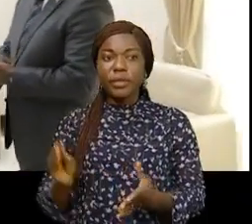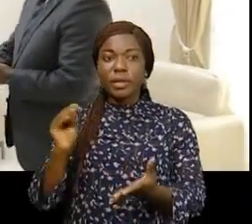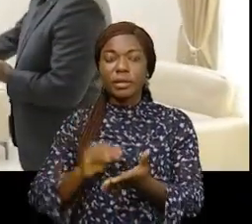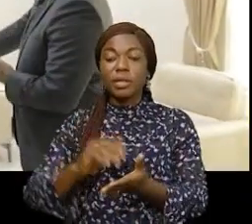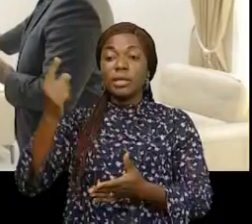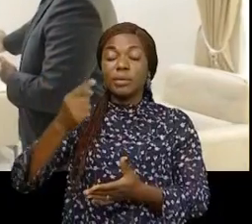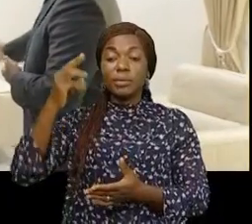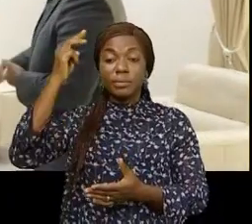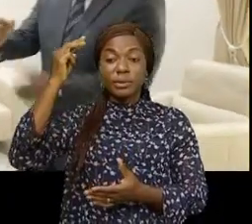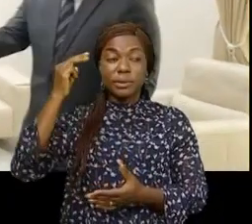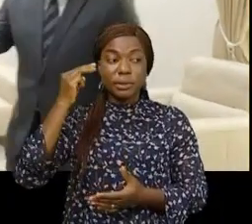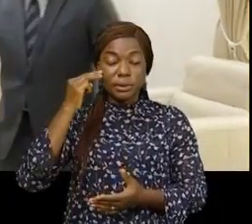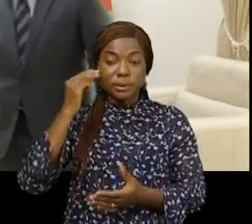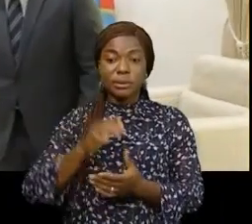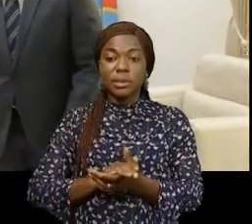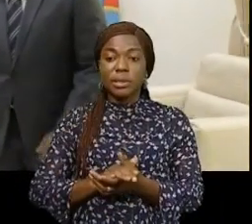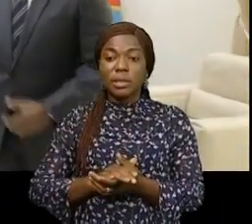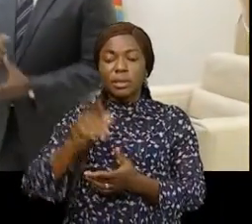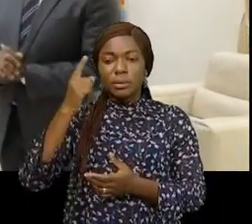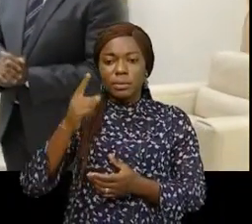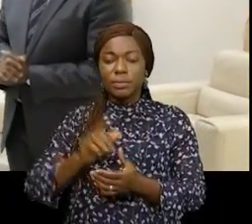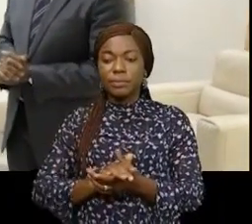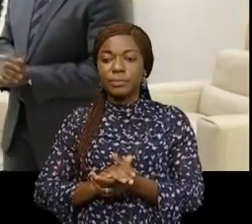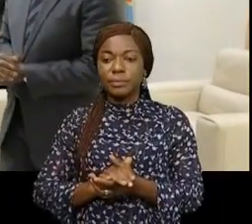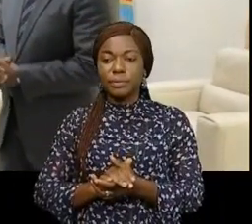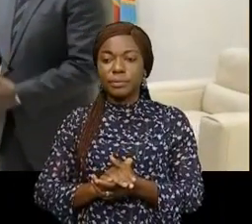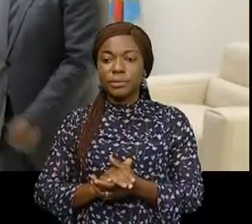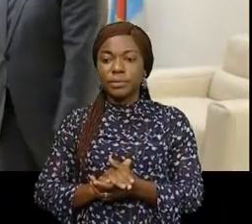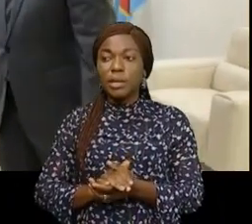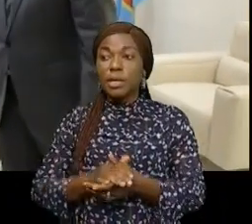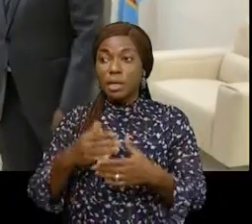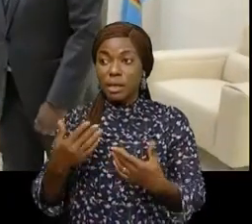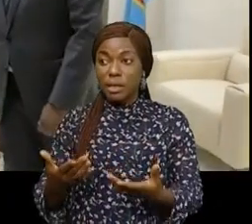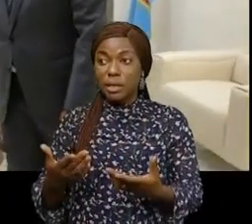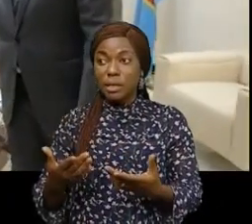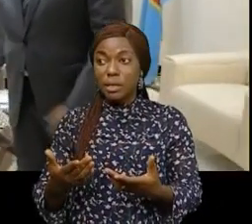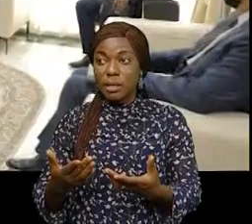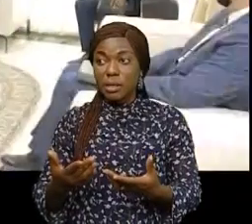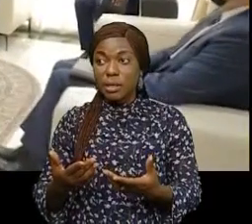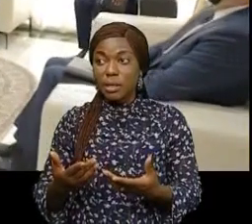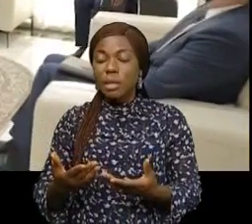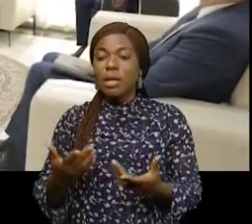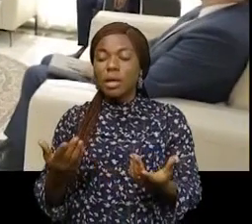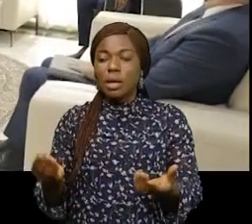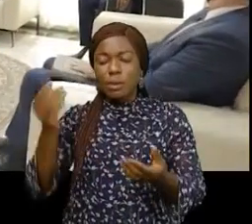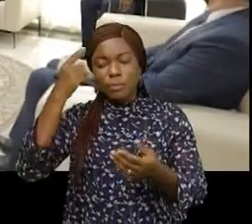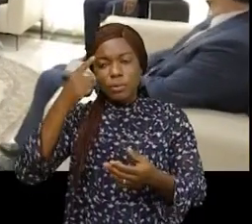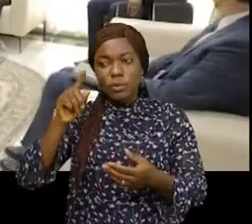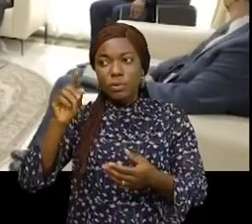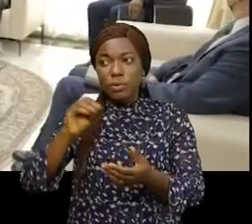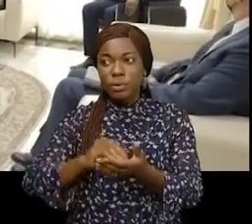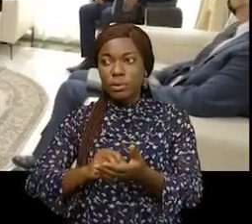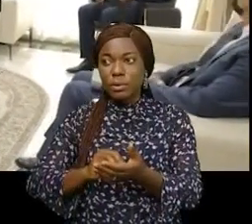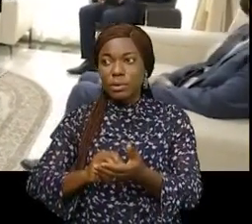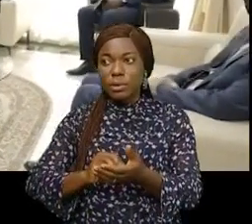ministre Jean-Michel Samaloukonde de Kienge et l'ambassadeur de l'Union Européenne, Jean-Marc Chanténier, c'est jeudi 27 mai, sinon le rétablissement